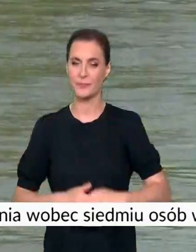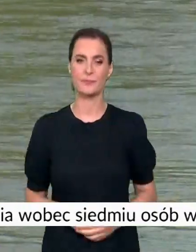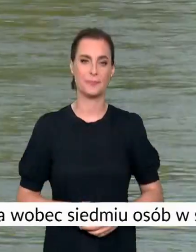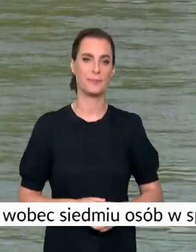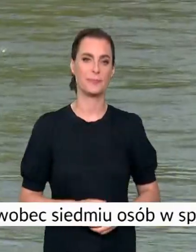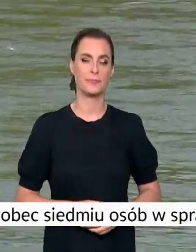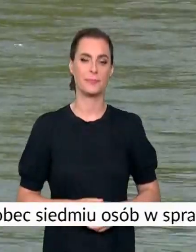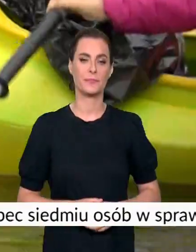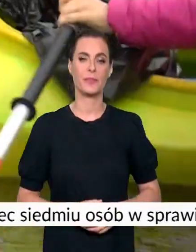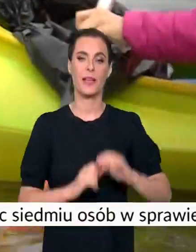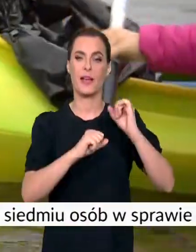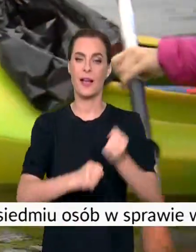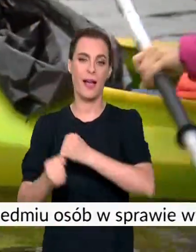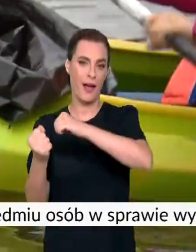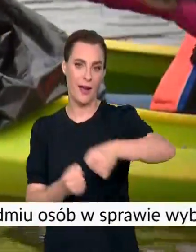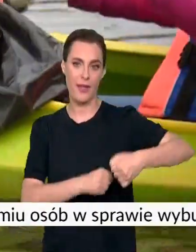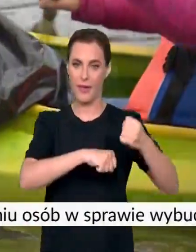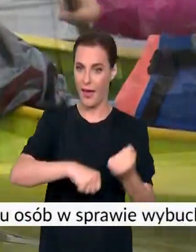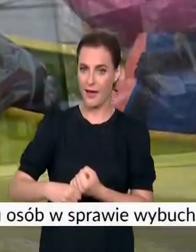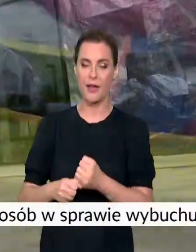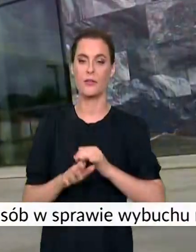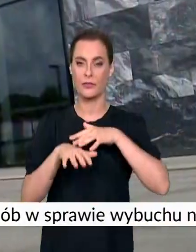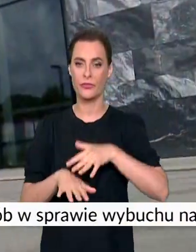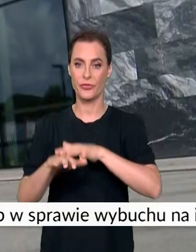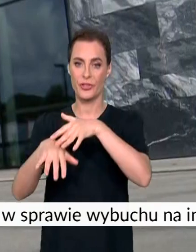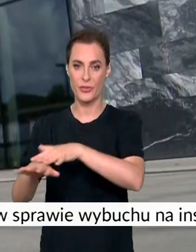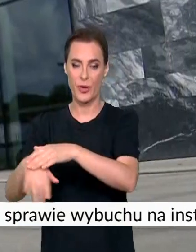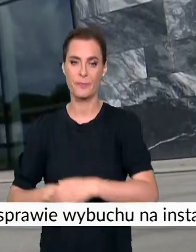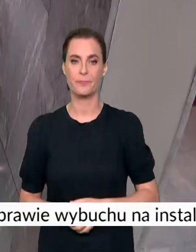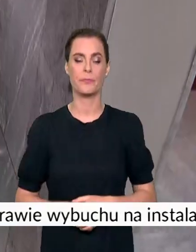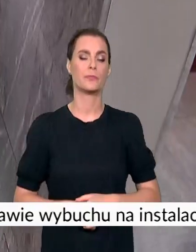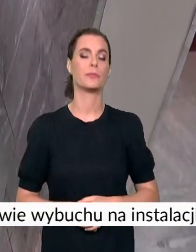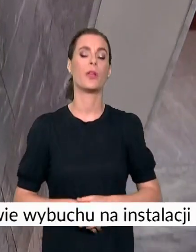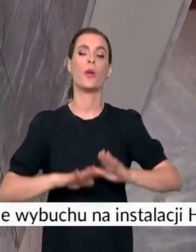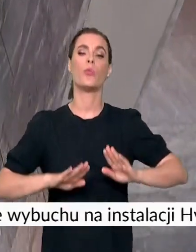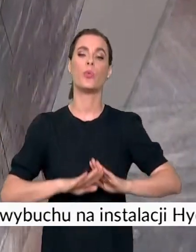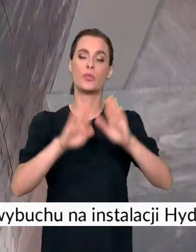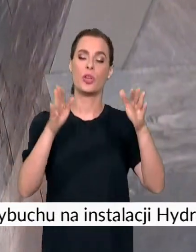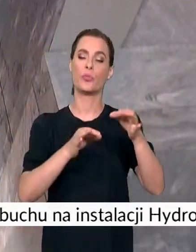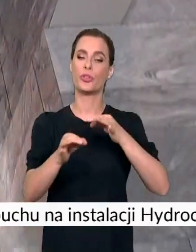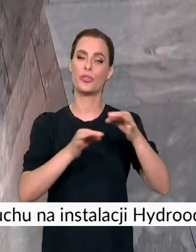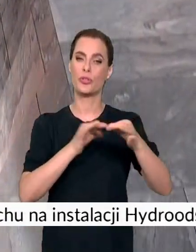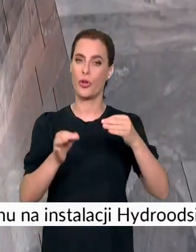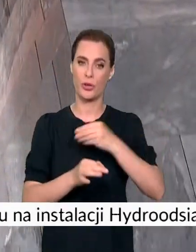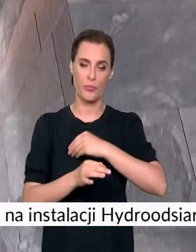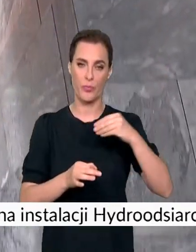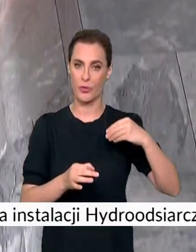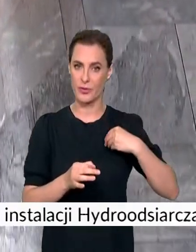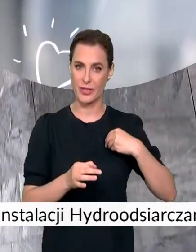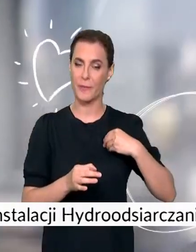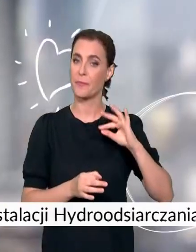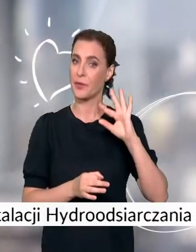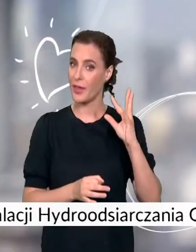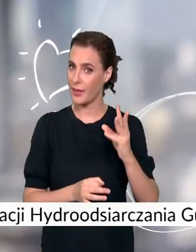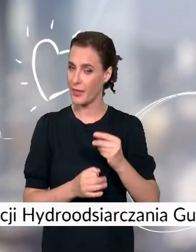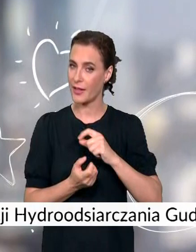Malowniczy spływ kajakiem po Wiśle, a także Muzeum Historii Polski. Jedno z najpiękniejszych na świecie.